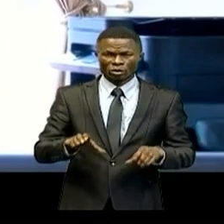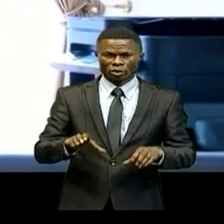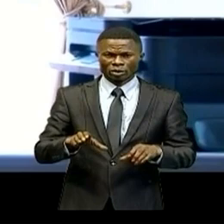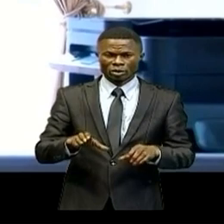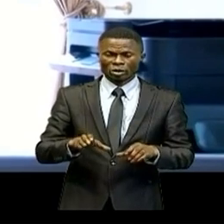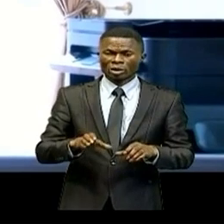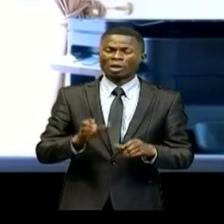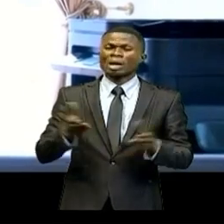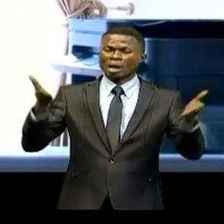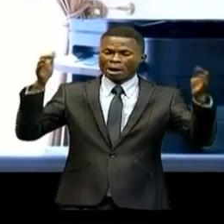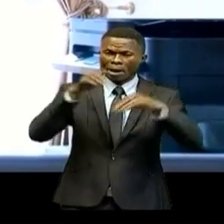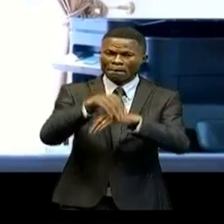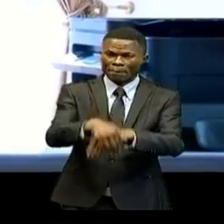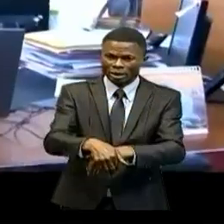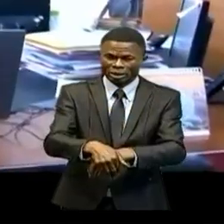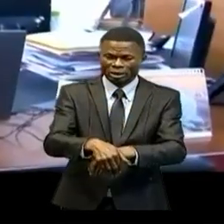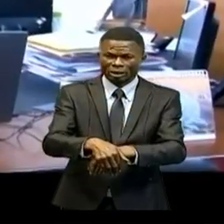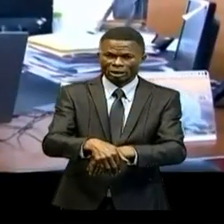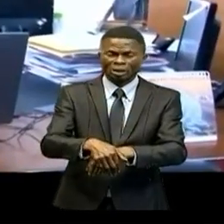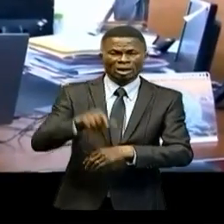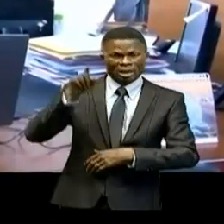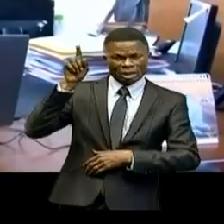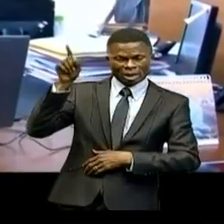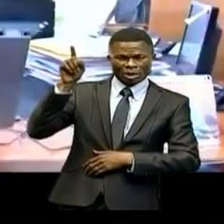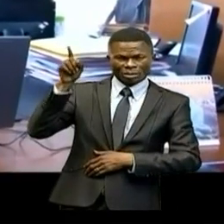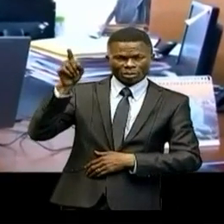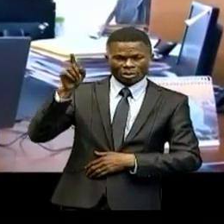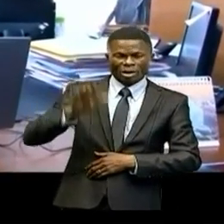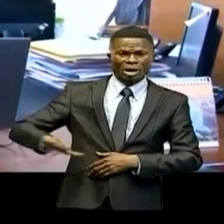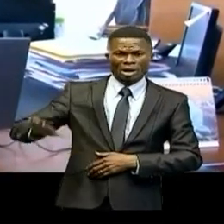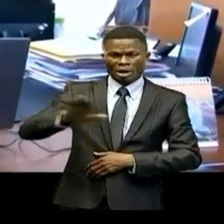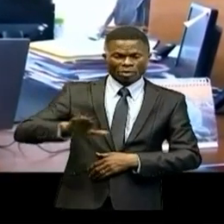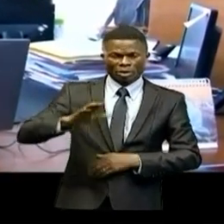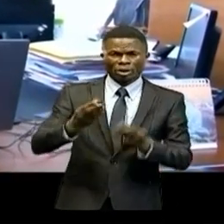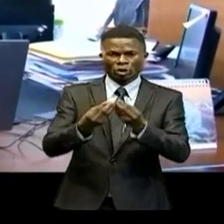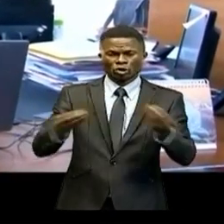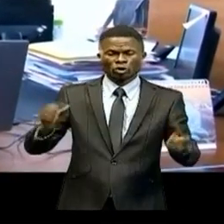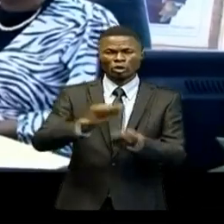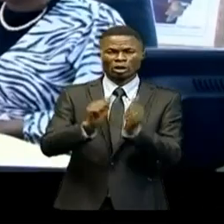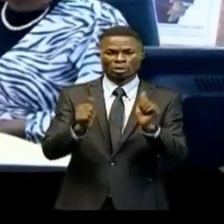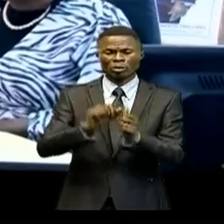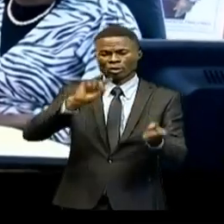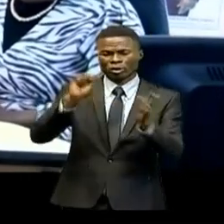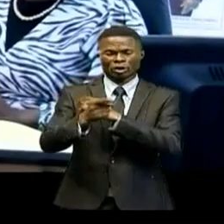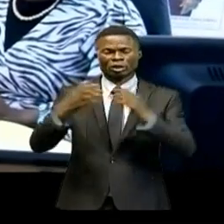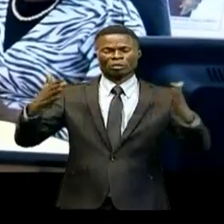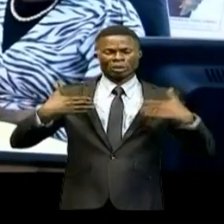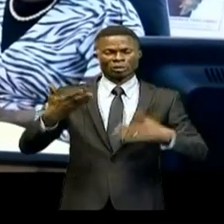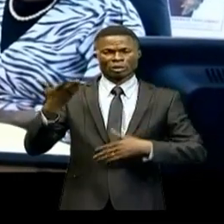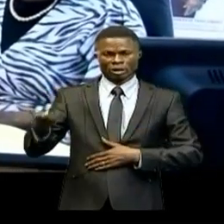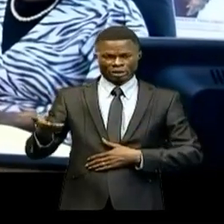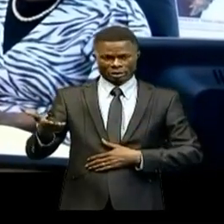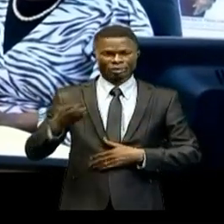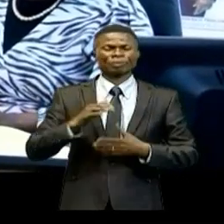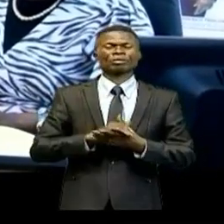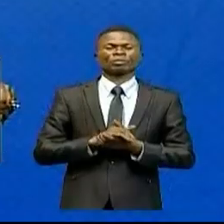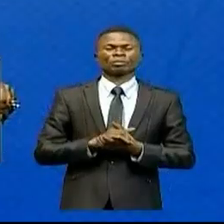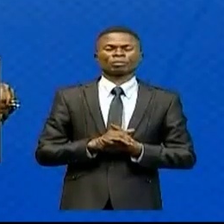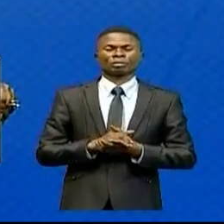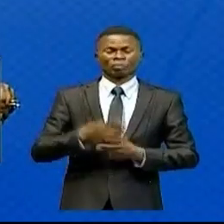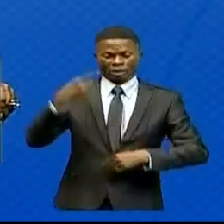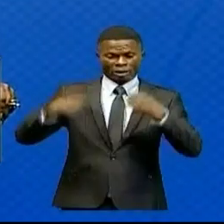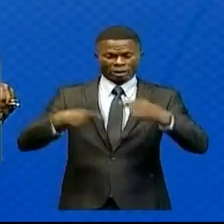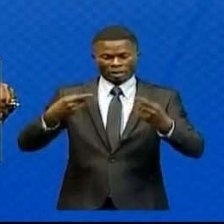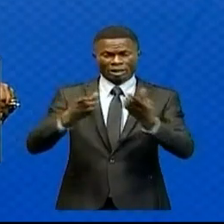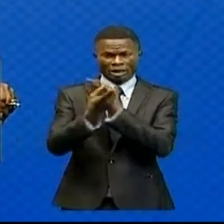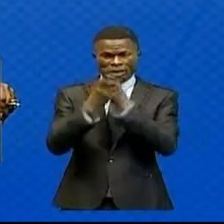présenter à Glasgow comme pays solution aux problèmes du changement climatique. Après débat